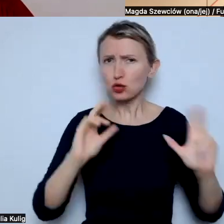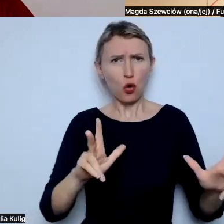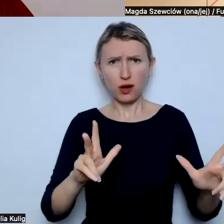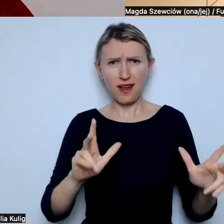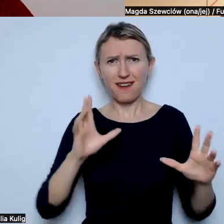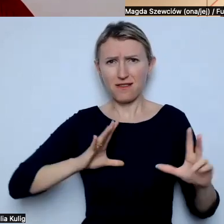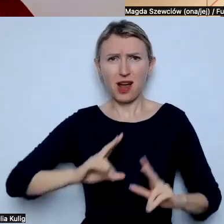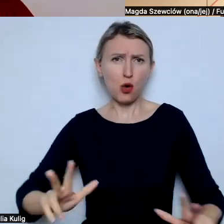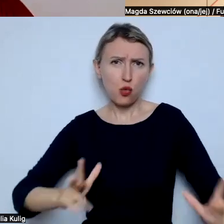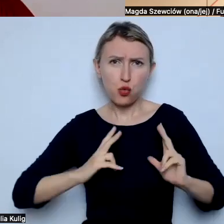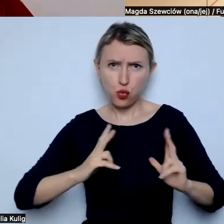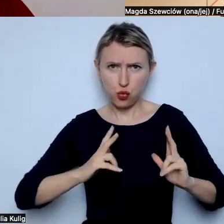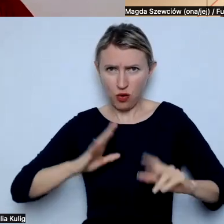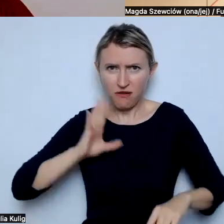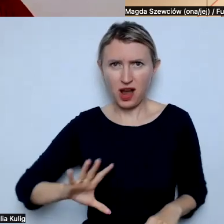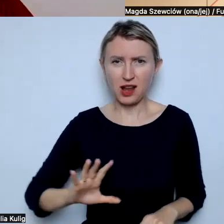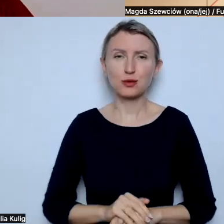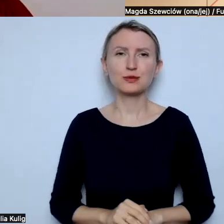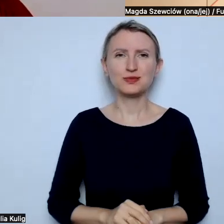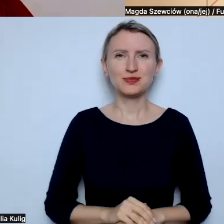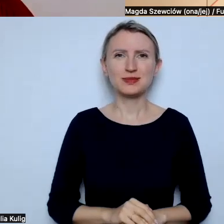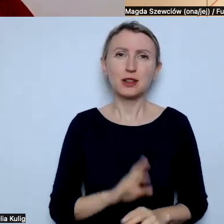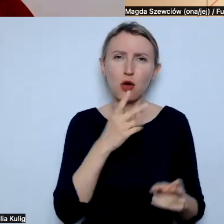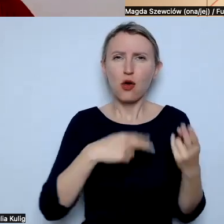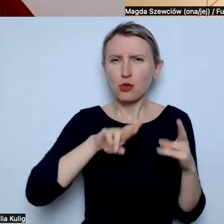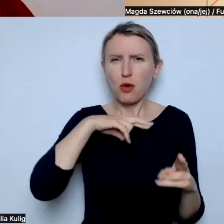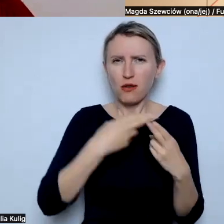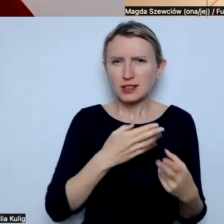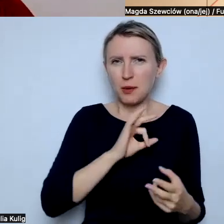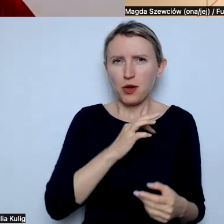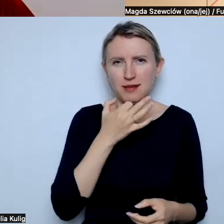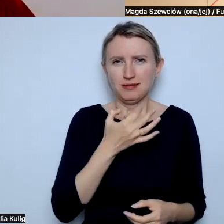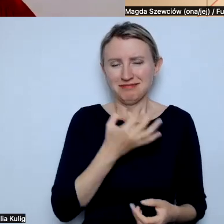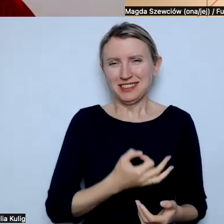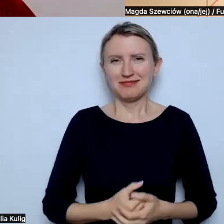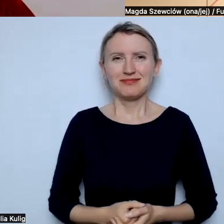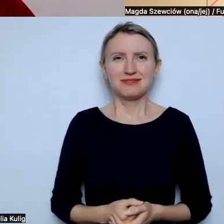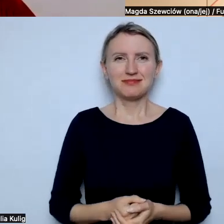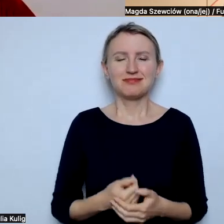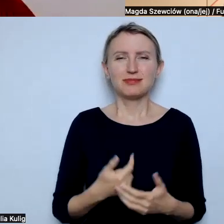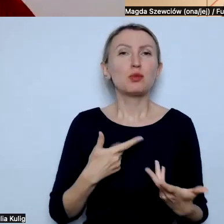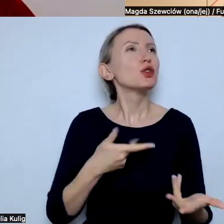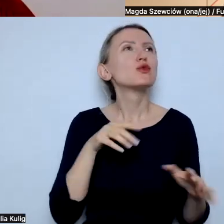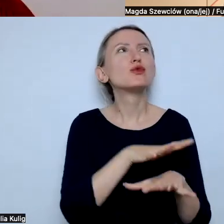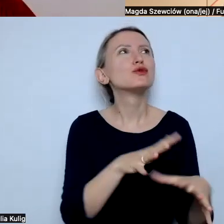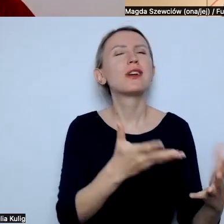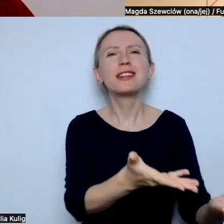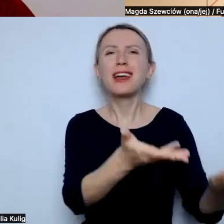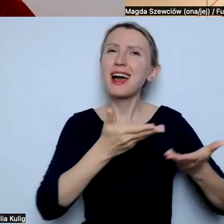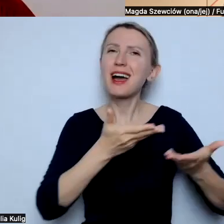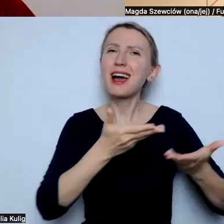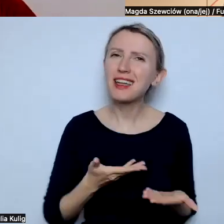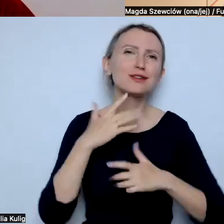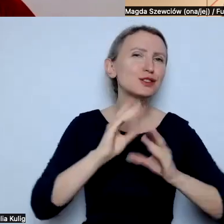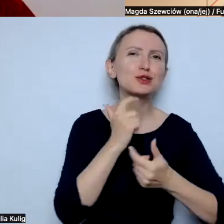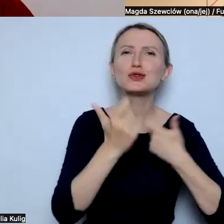Więc chyba tak bym odpowiedziała na to pytanie, że dużo czerpię z tego wszystkiego, co robię i